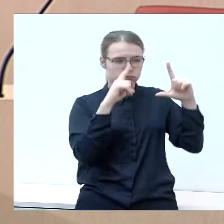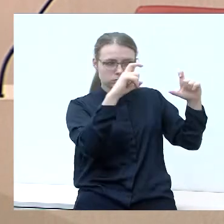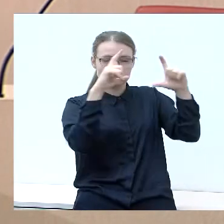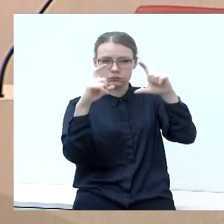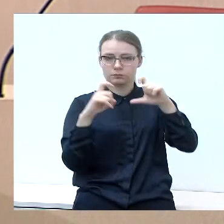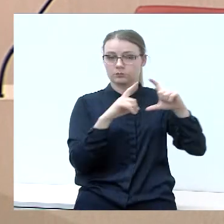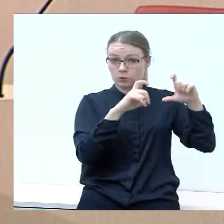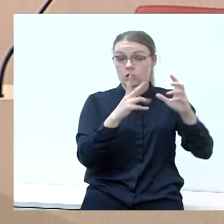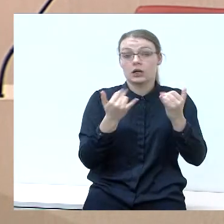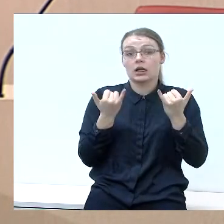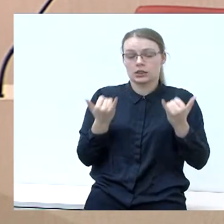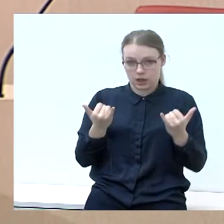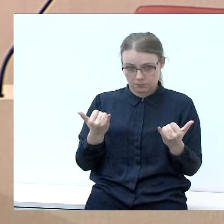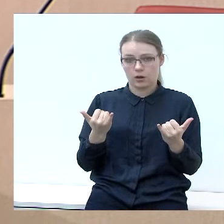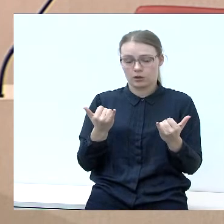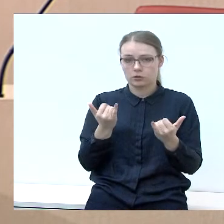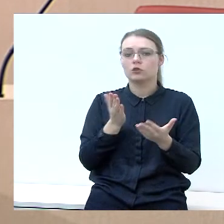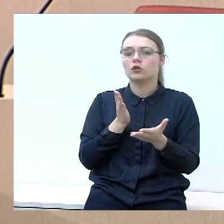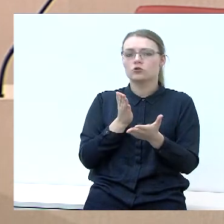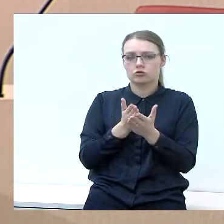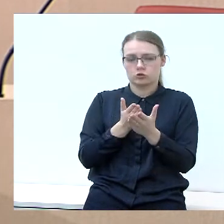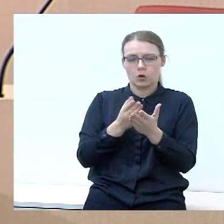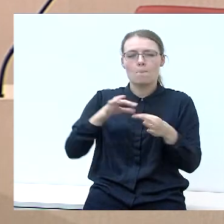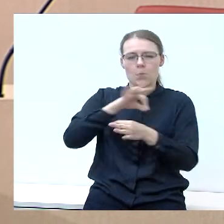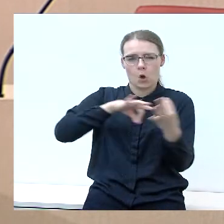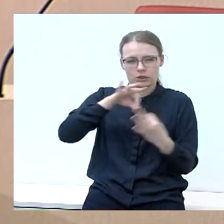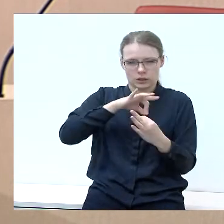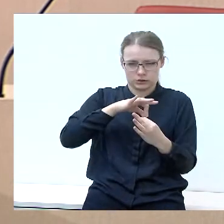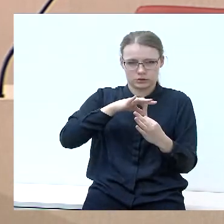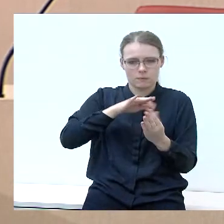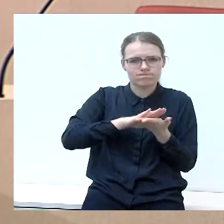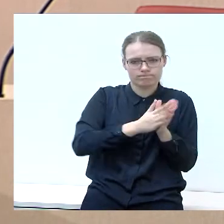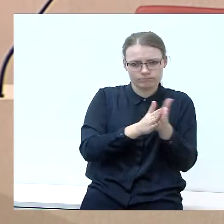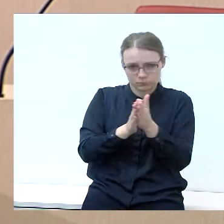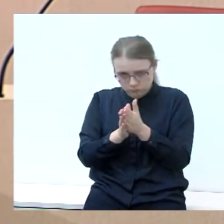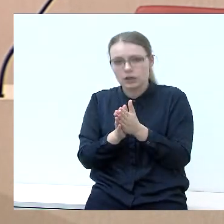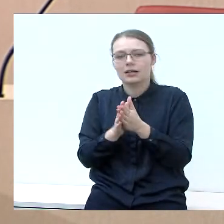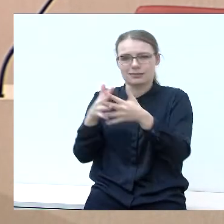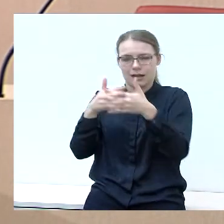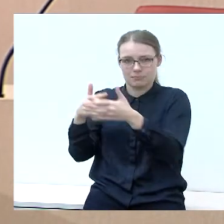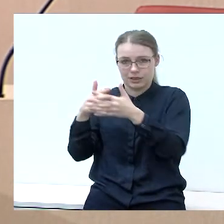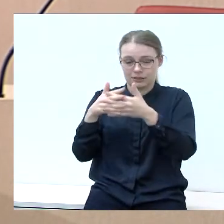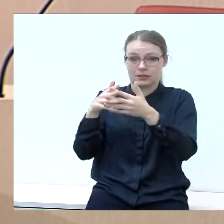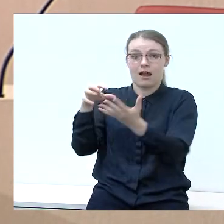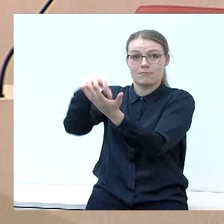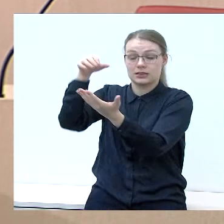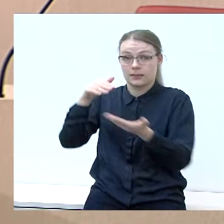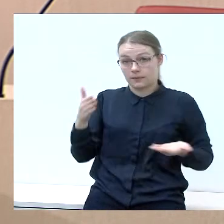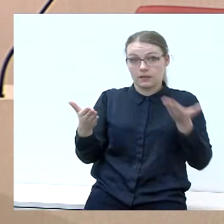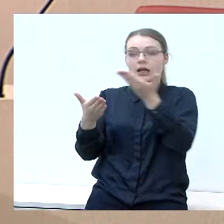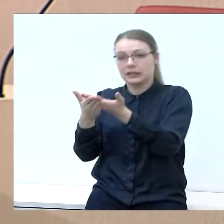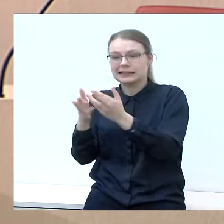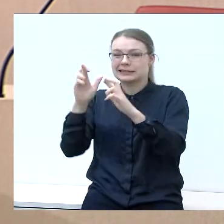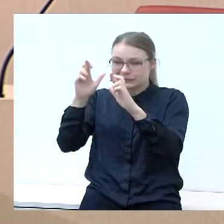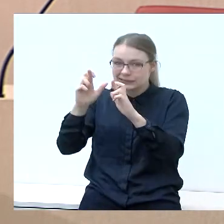Ir mes dabar ruošiam projektą, pateikti Junktinių Amerikos valstybių ambasadai. Ir iš ten galvojom gauti